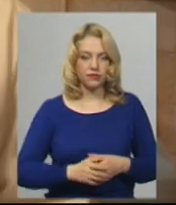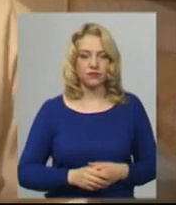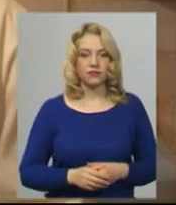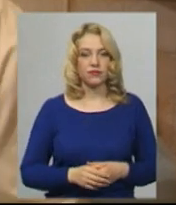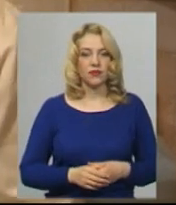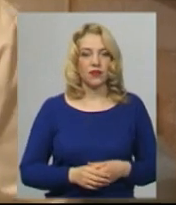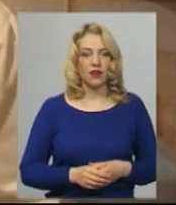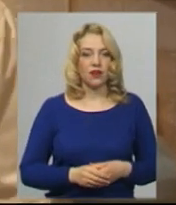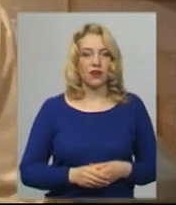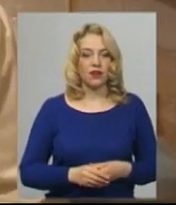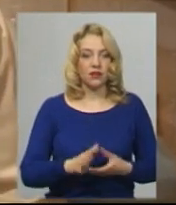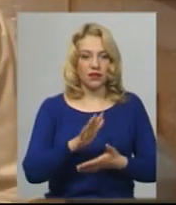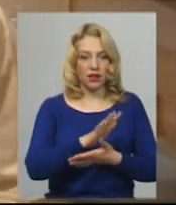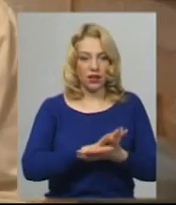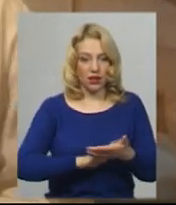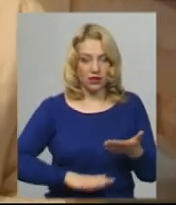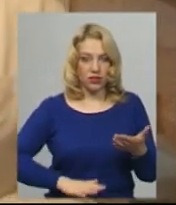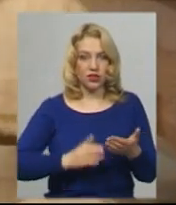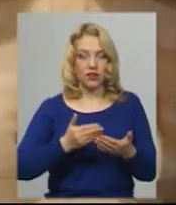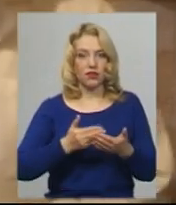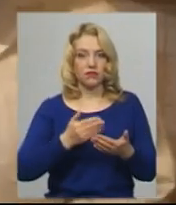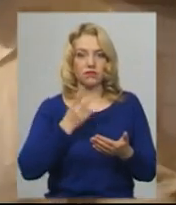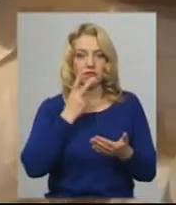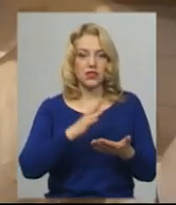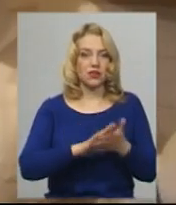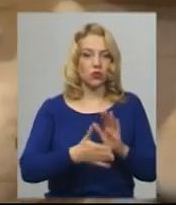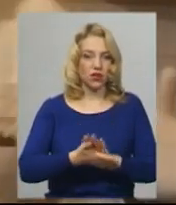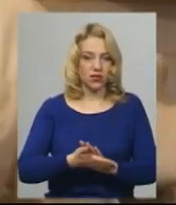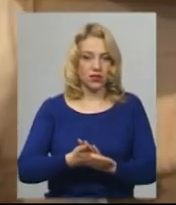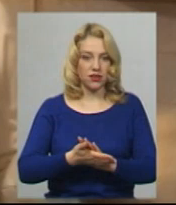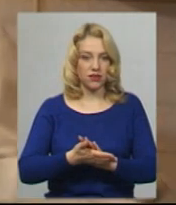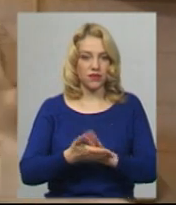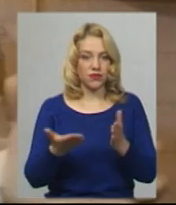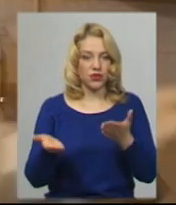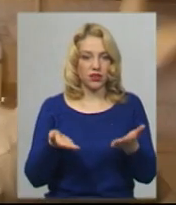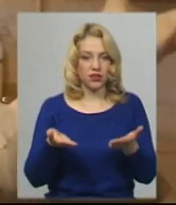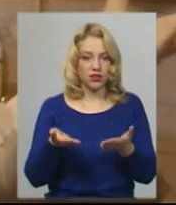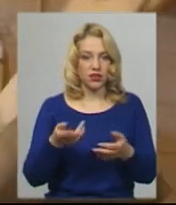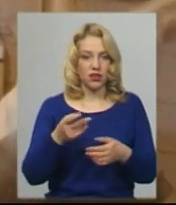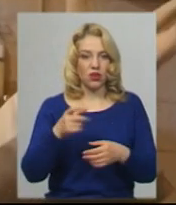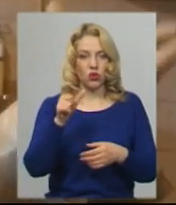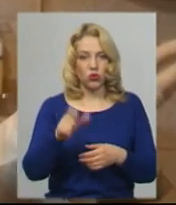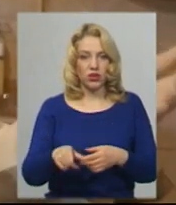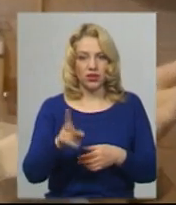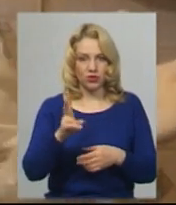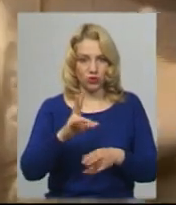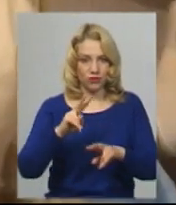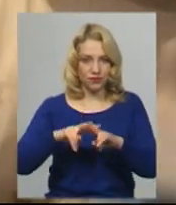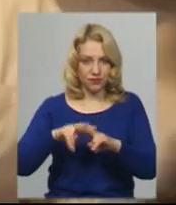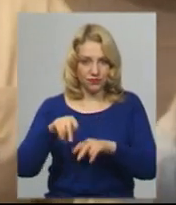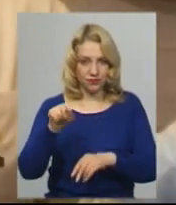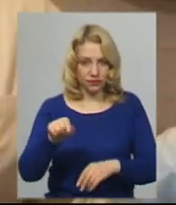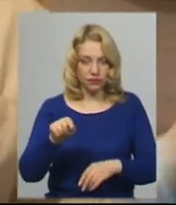В подальшому від ситуації засуджений, який буде знаходитись в тому ж